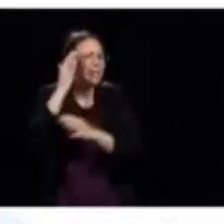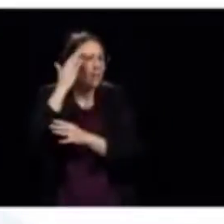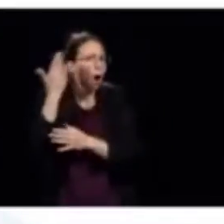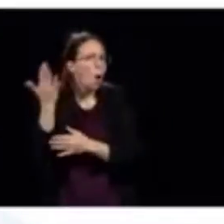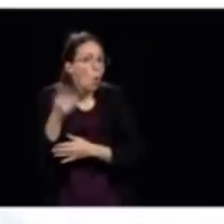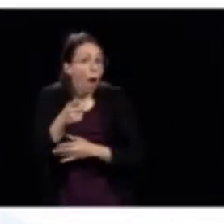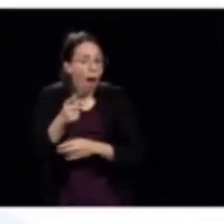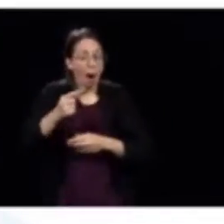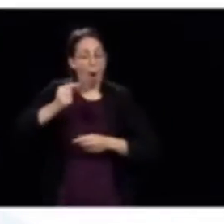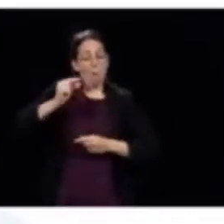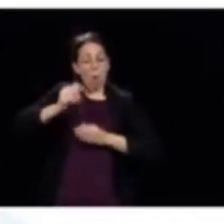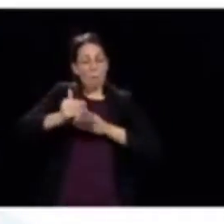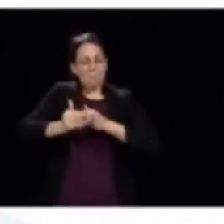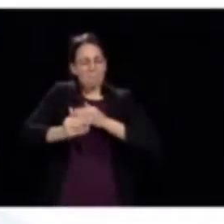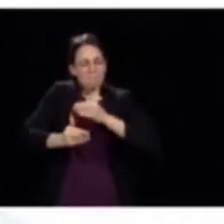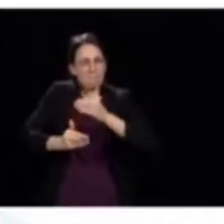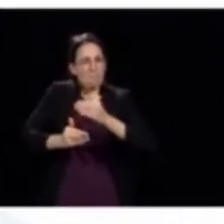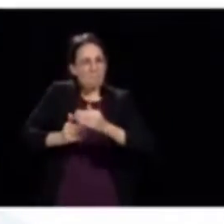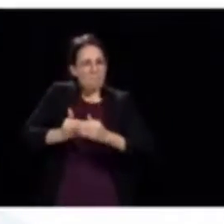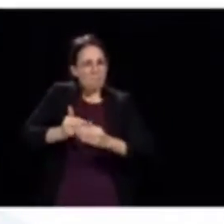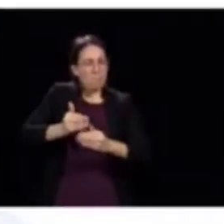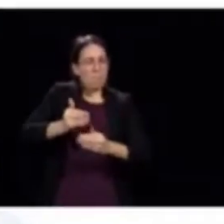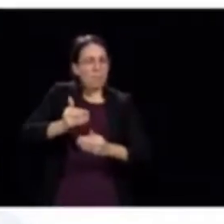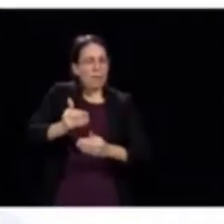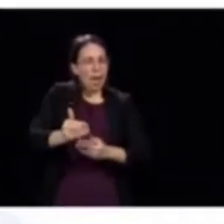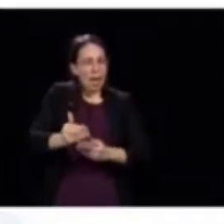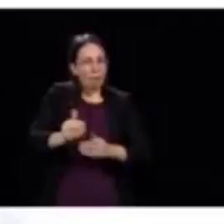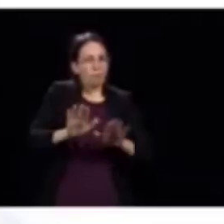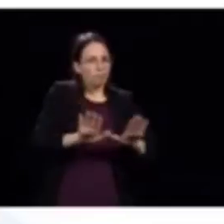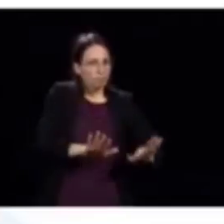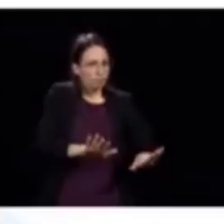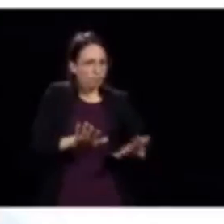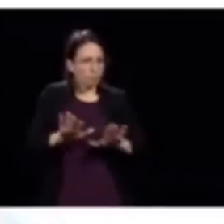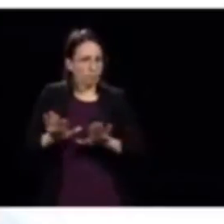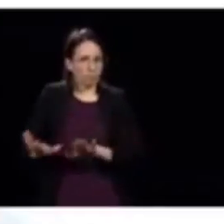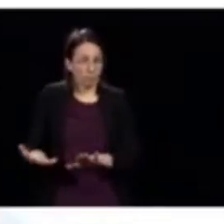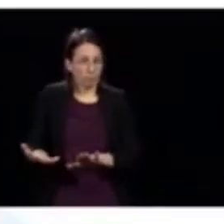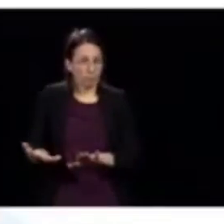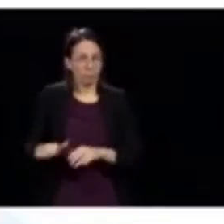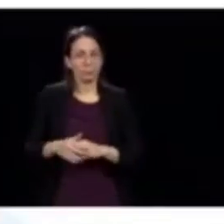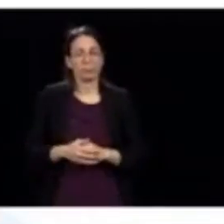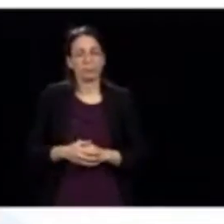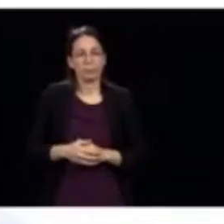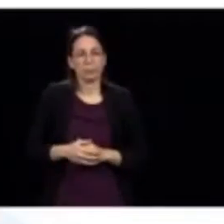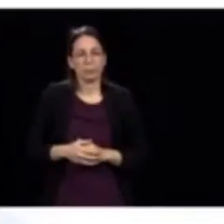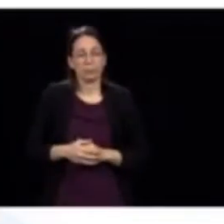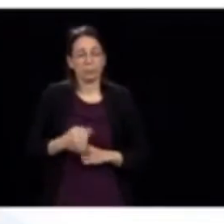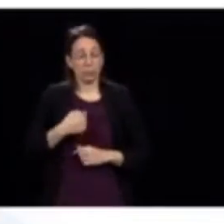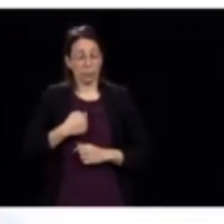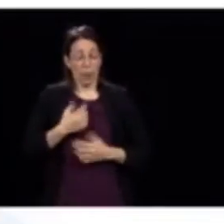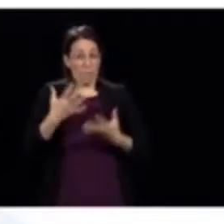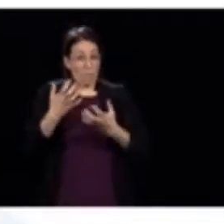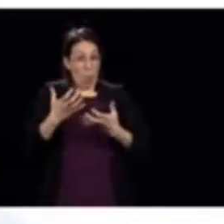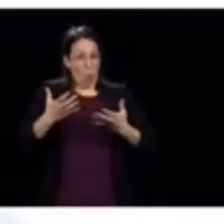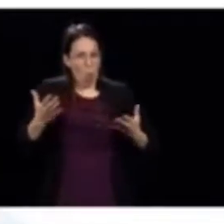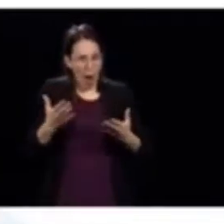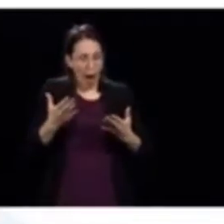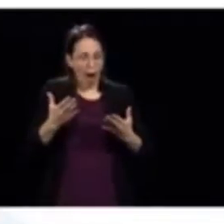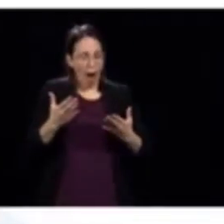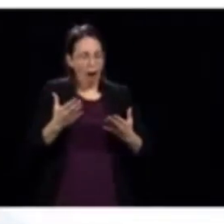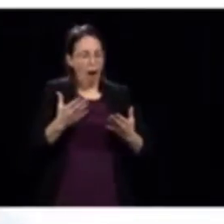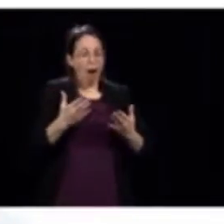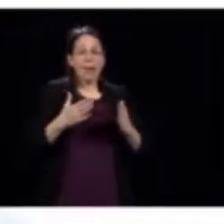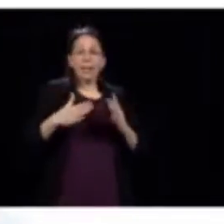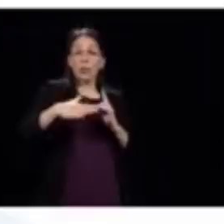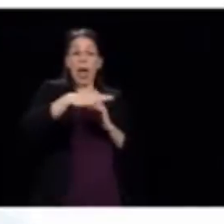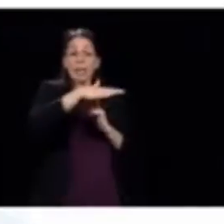graduel ». Donc, on veut être bien sûr de continuer à avoir une stabilité